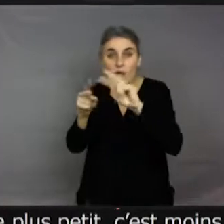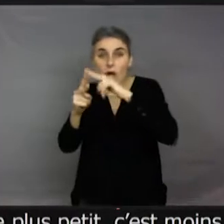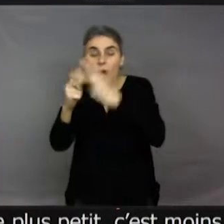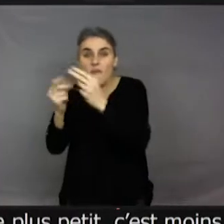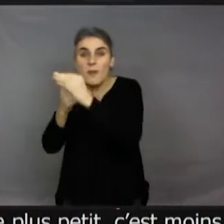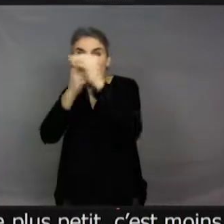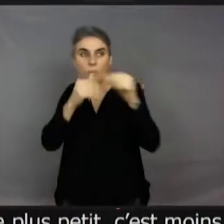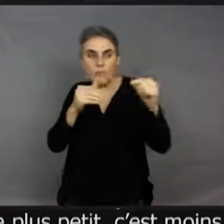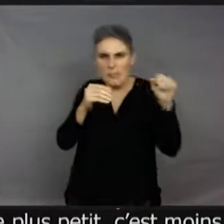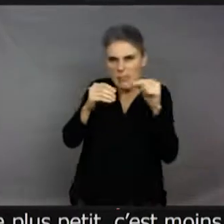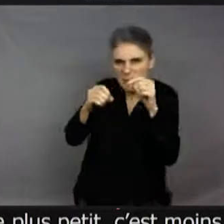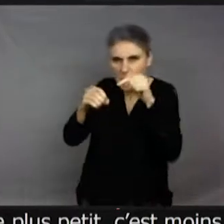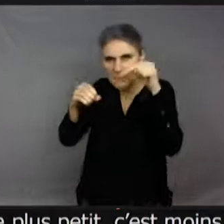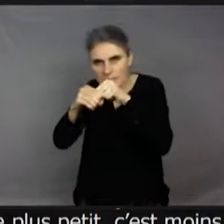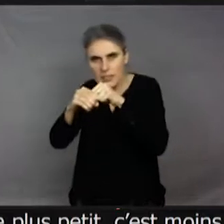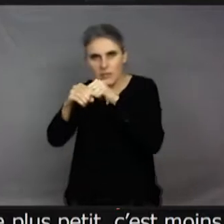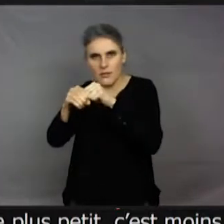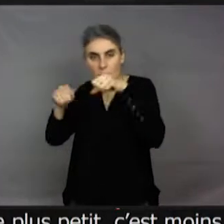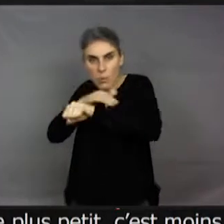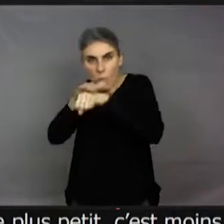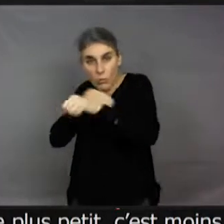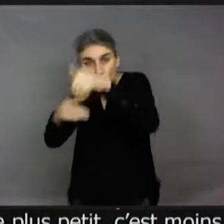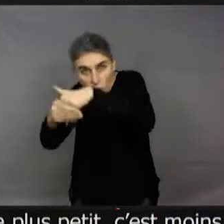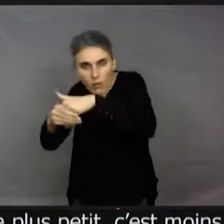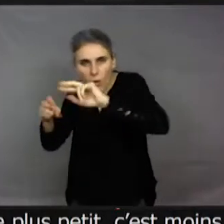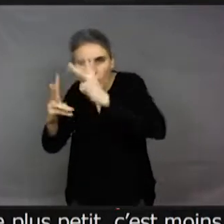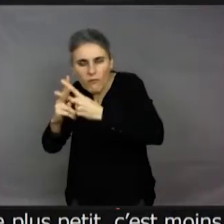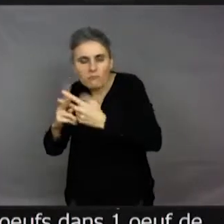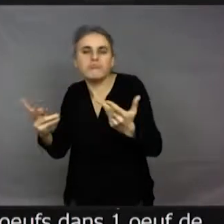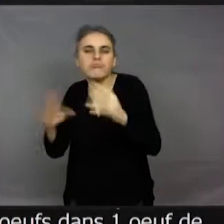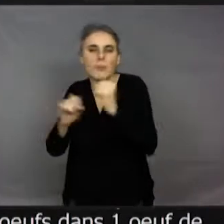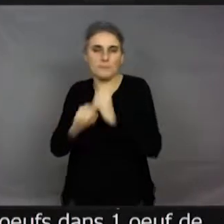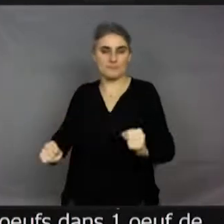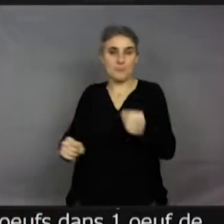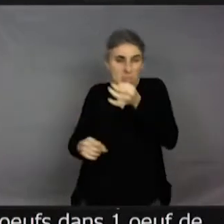Et un œuf de papillon,'est pas... Donc, elles sont vraiment toutes petites. Et puis, il y a...